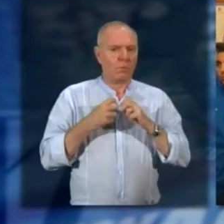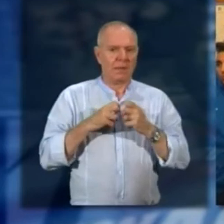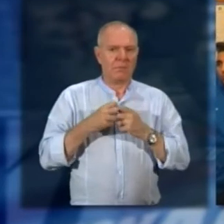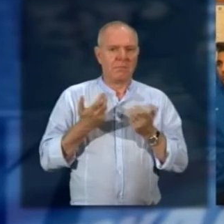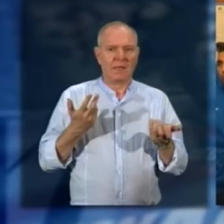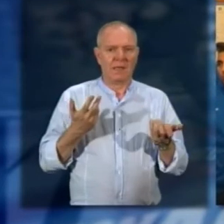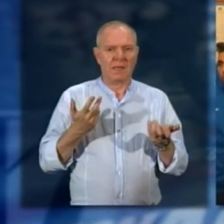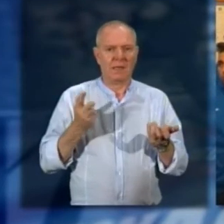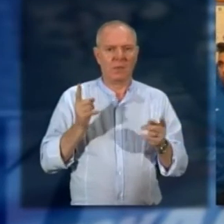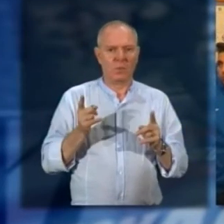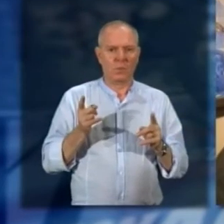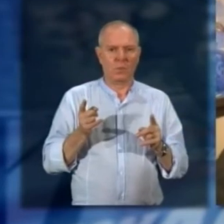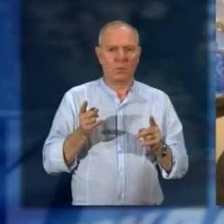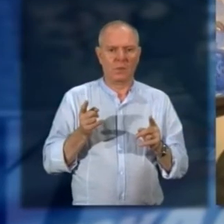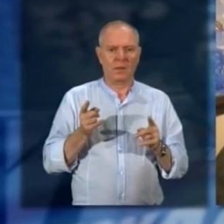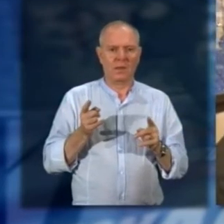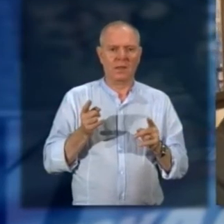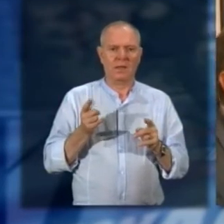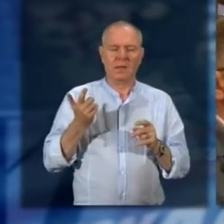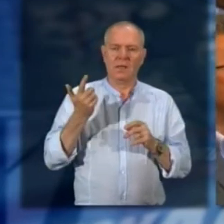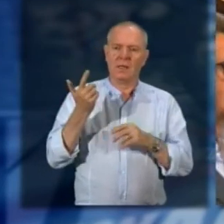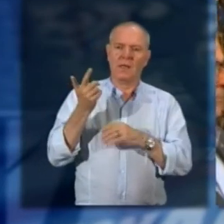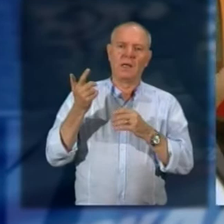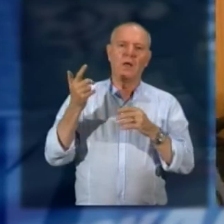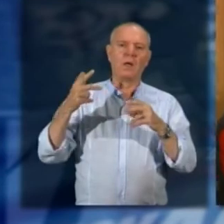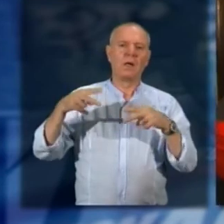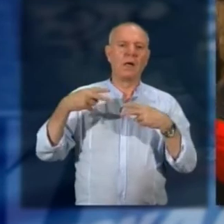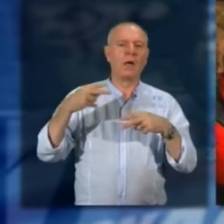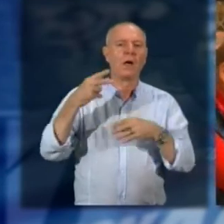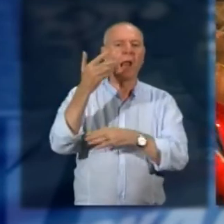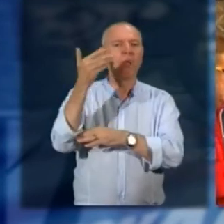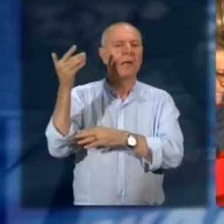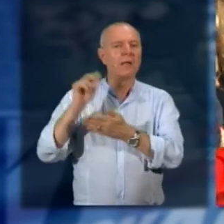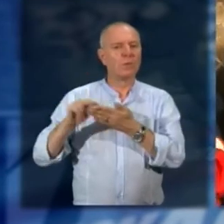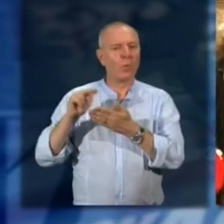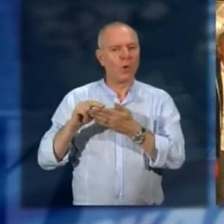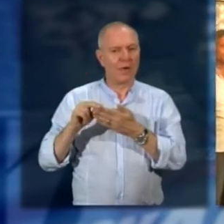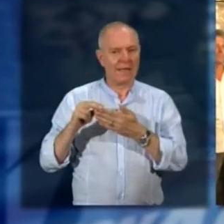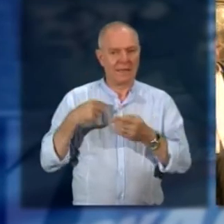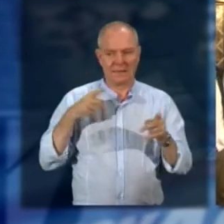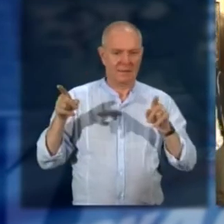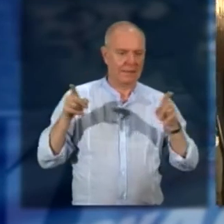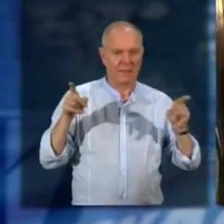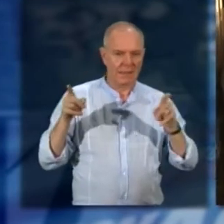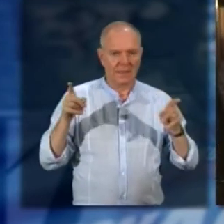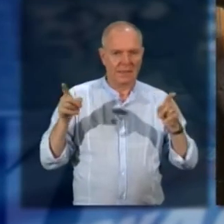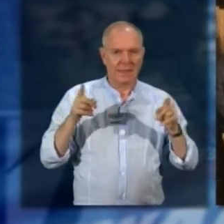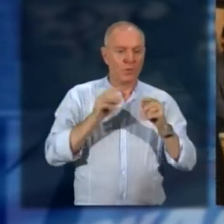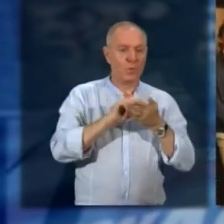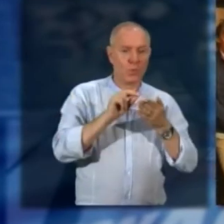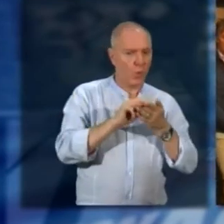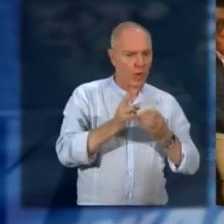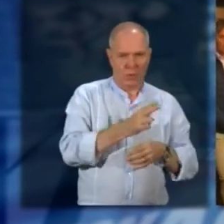quanto riguarda la nuova costruzione della scuola alberghiera per quest'anno sicuramente non si riesce a fare la scuola